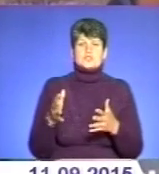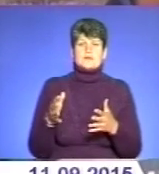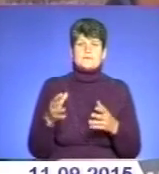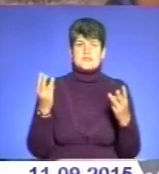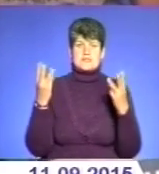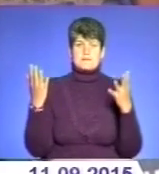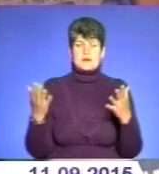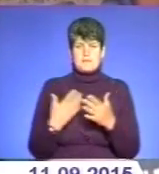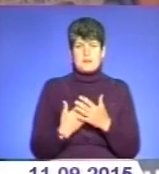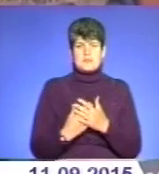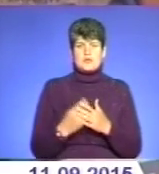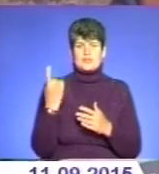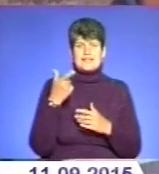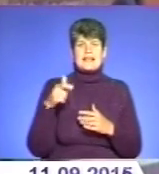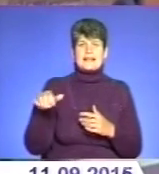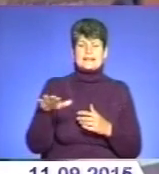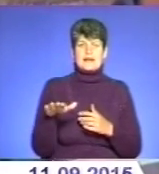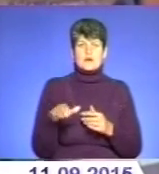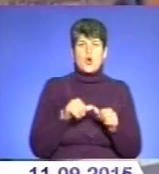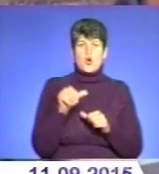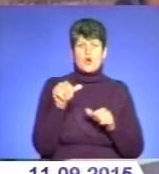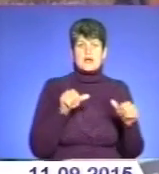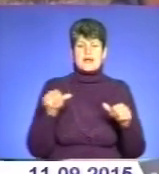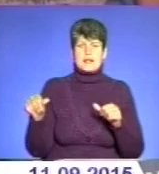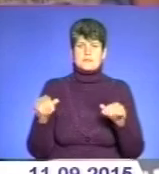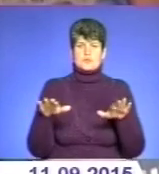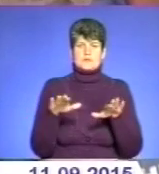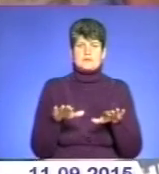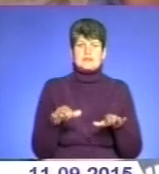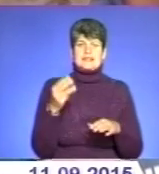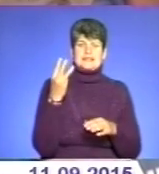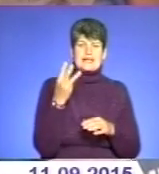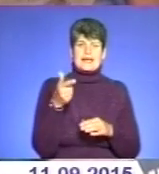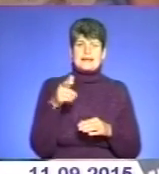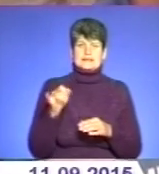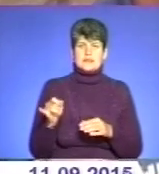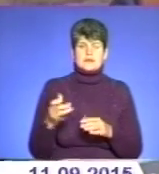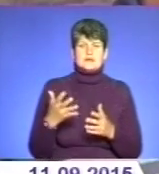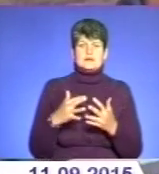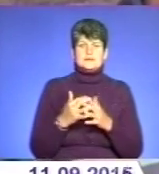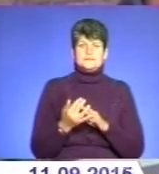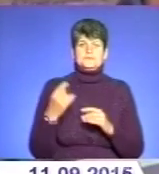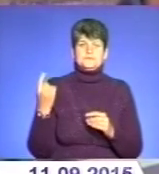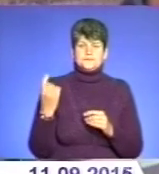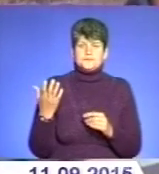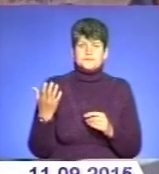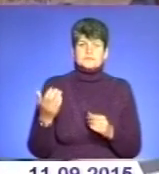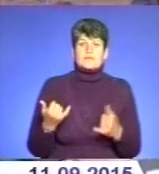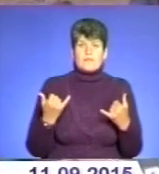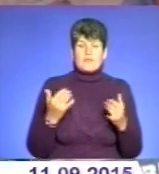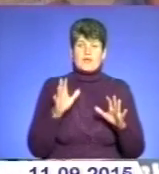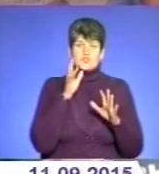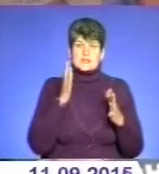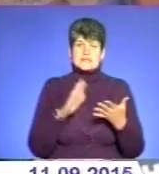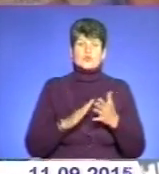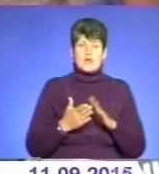приблизно один гектар окремими осередками на площі десь до трьох гектарів сільськогосподарських уліт. На даний час ситуація